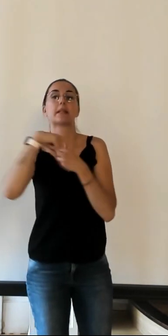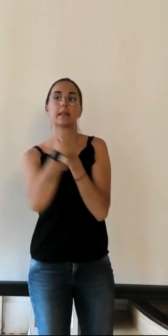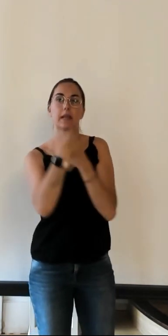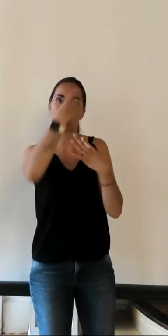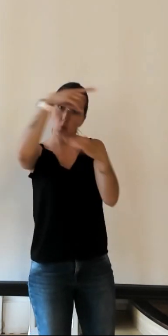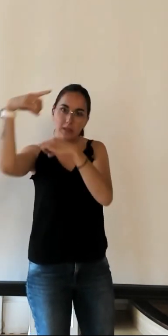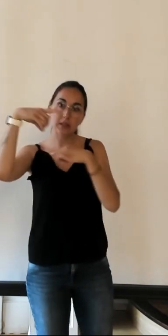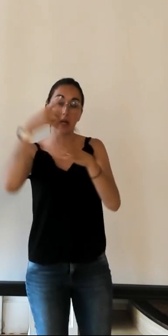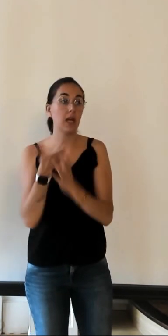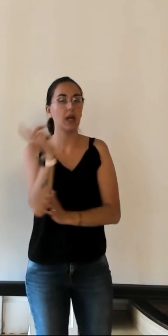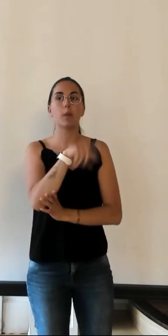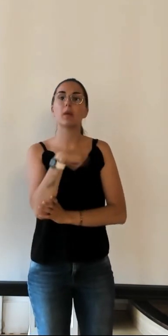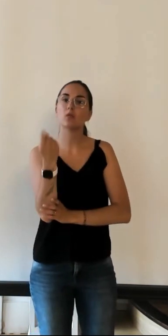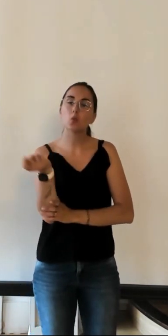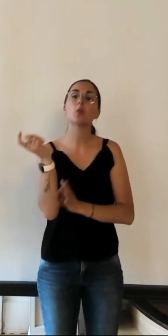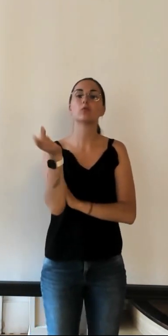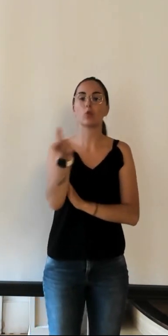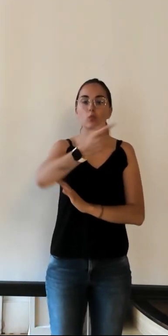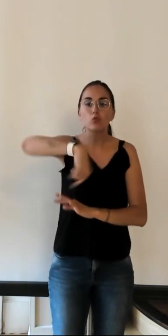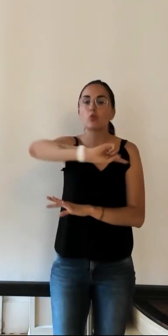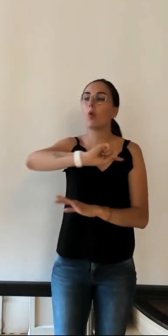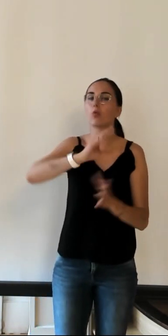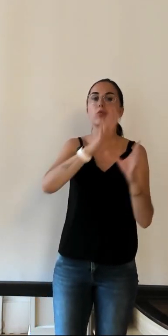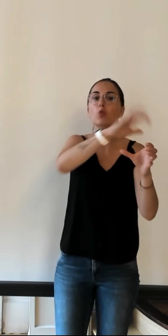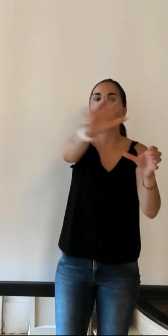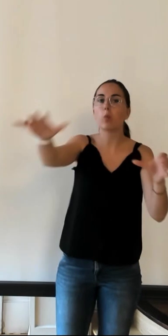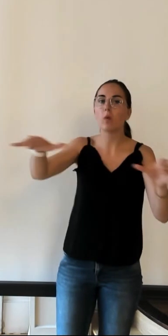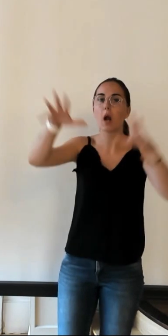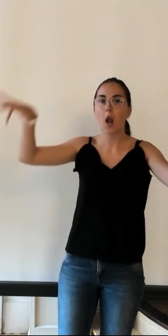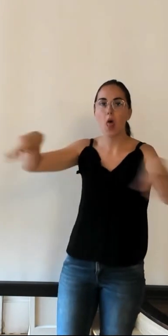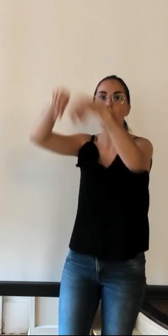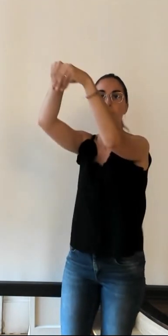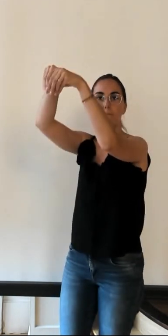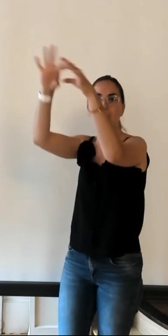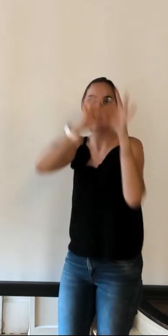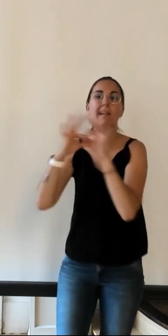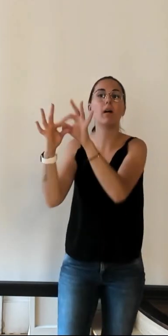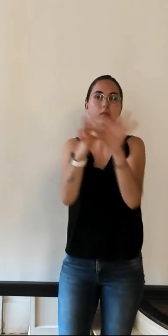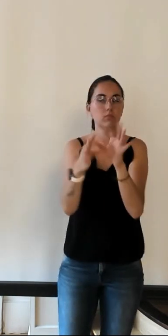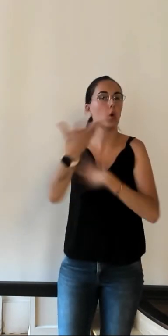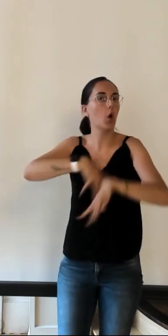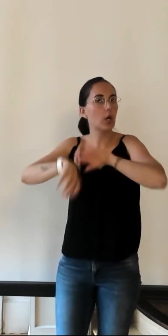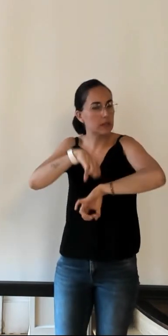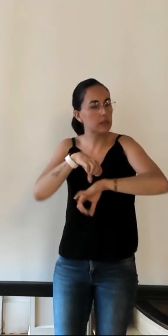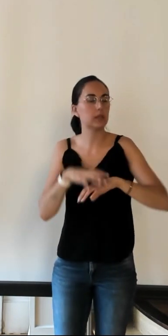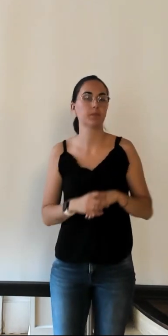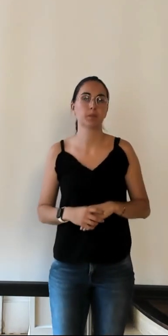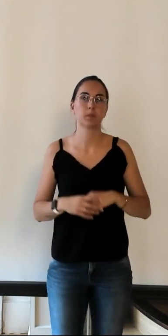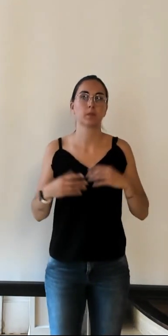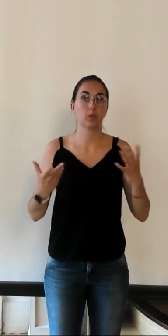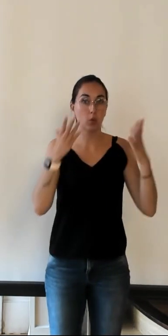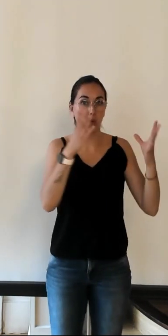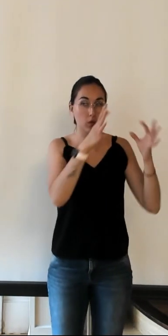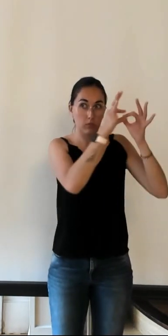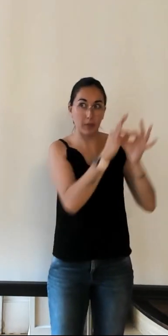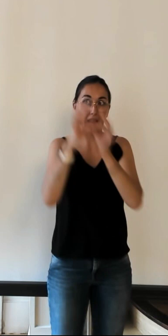bien entendu on était tous rattachés les uns aux autres et on dépendait de cette organisation pour remonter jusqu'au